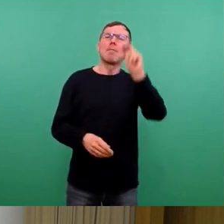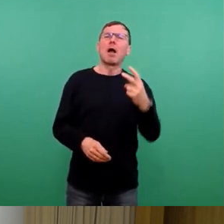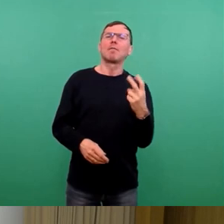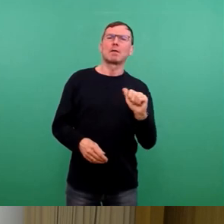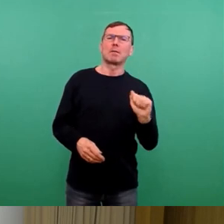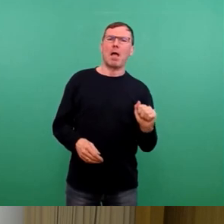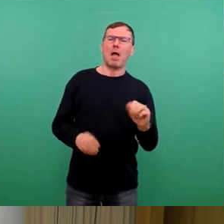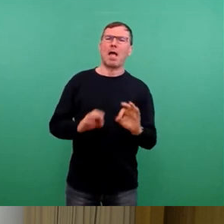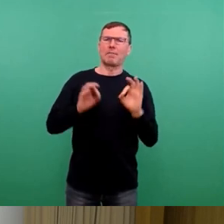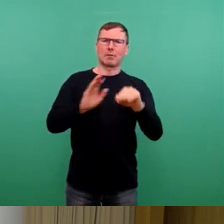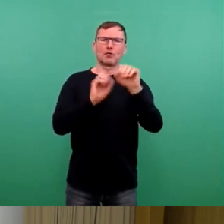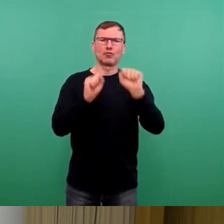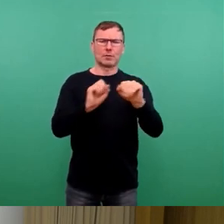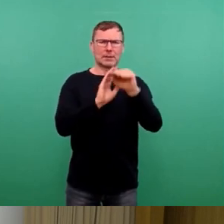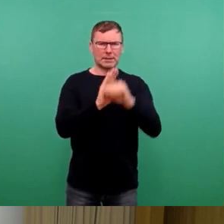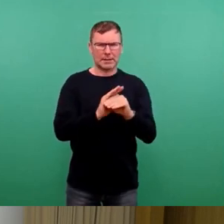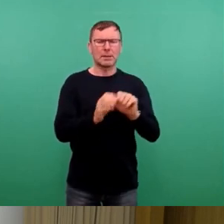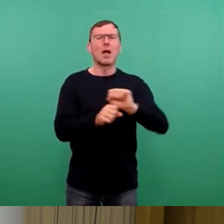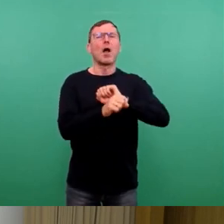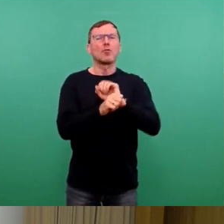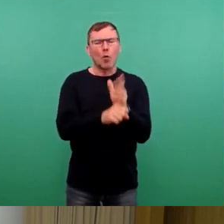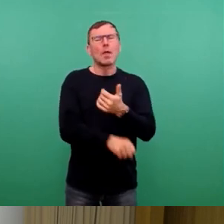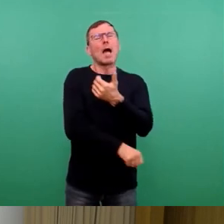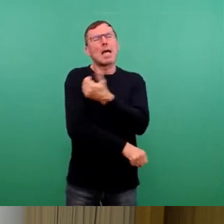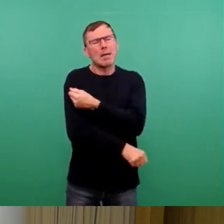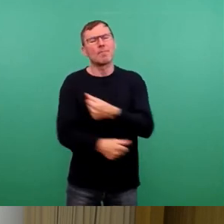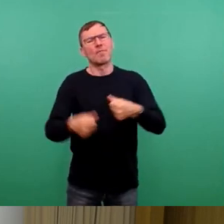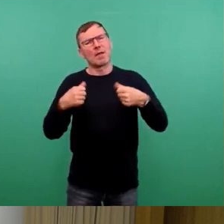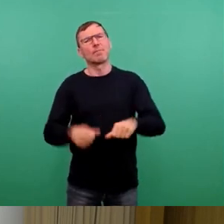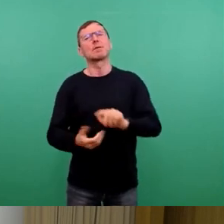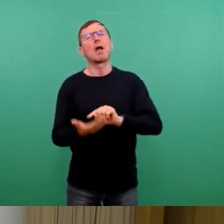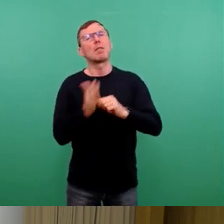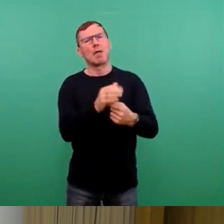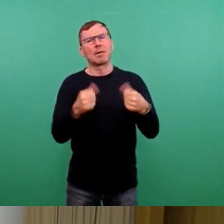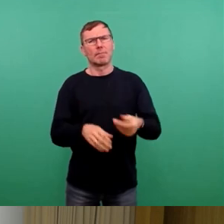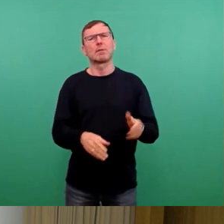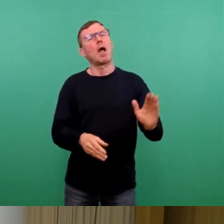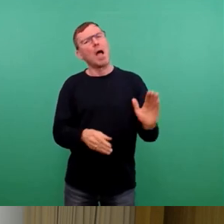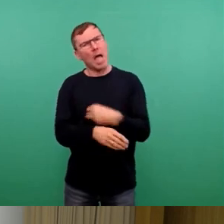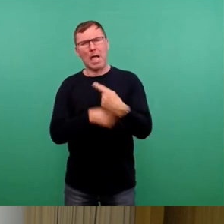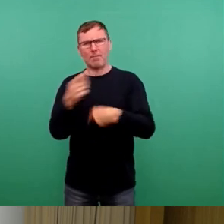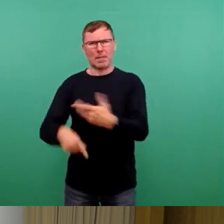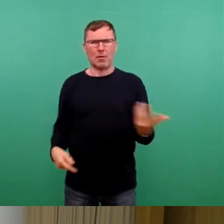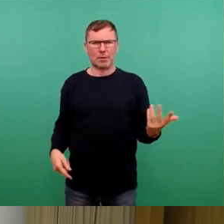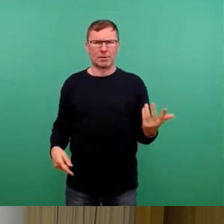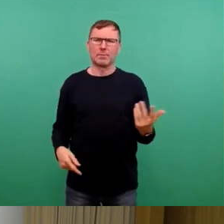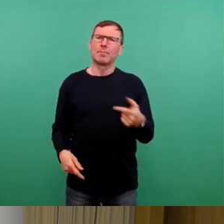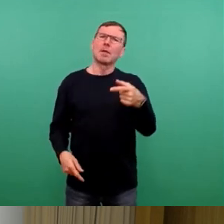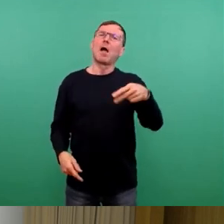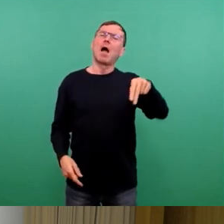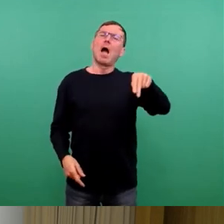Infektionsschutzgesetz geregelte Covid-19-Impf- bzw. Nachweispflicht aus. In einer Antwort auf eine